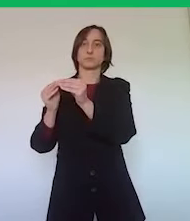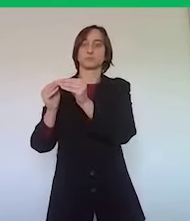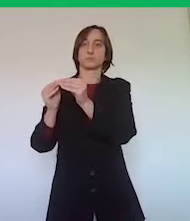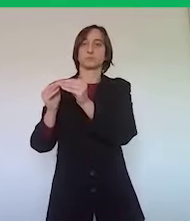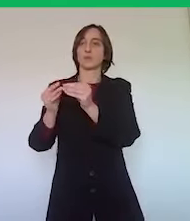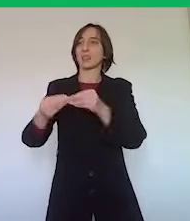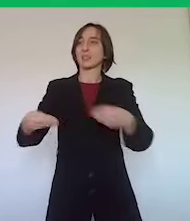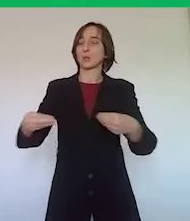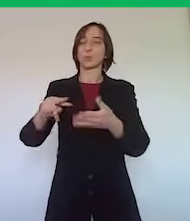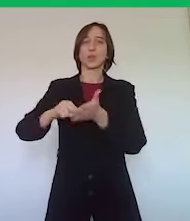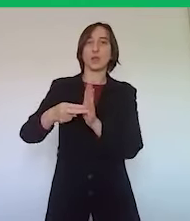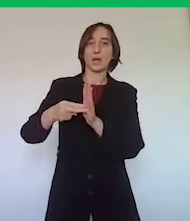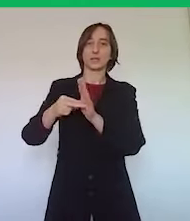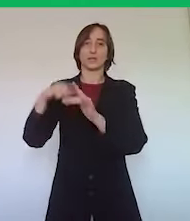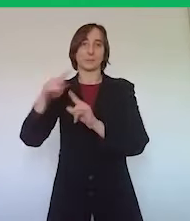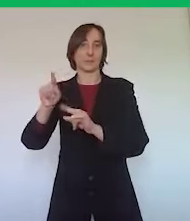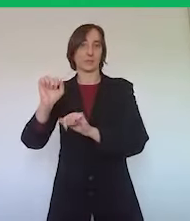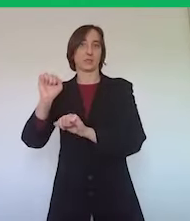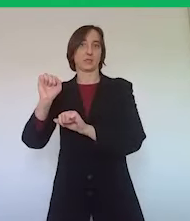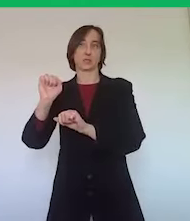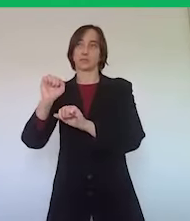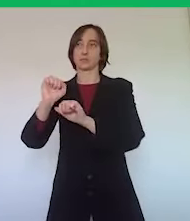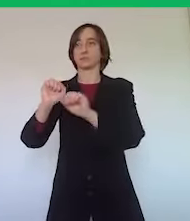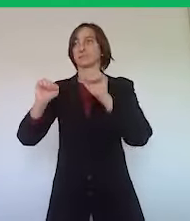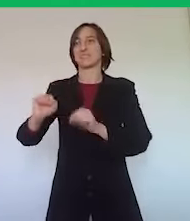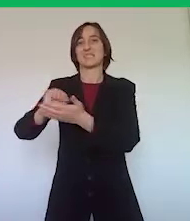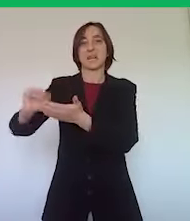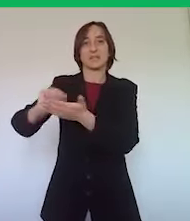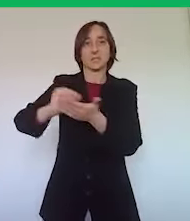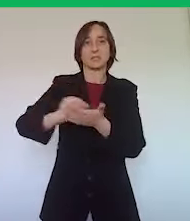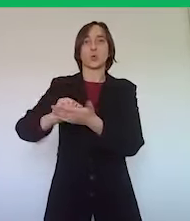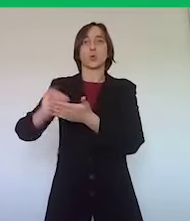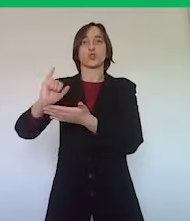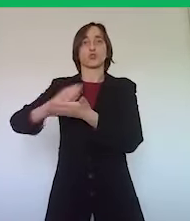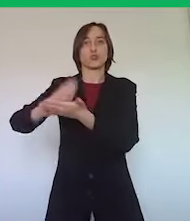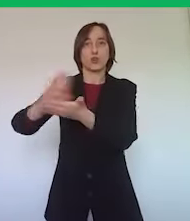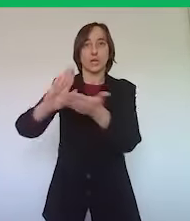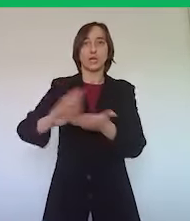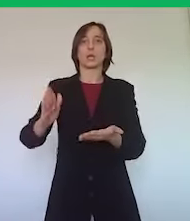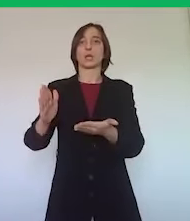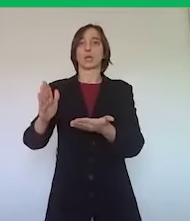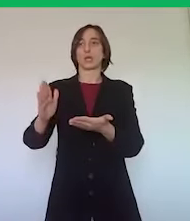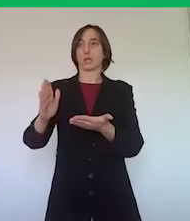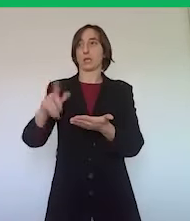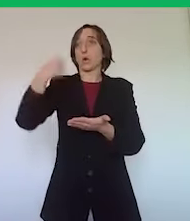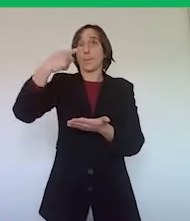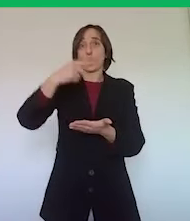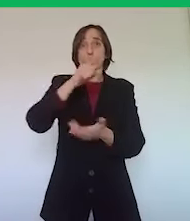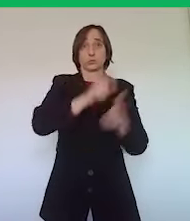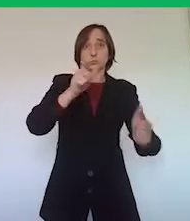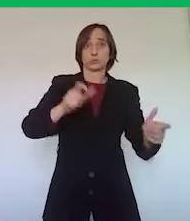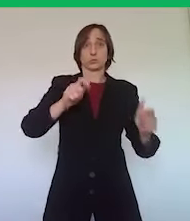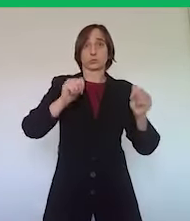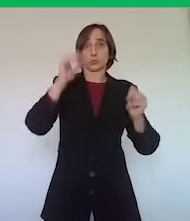attrezzature tecniche naturalmente per poter sanificare e igienizzare gli ambienti dove